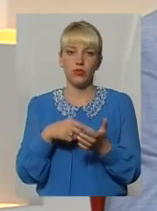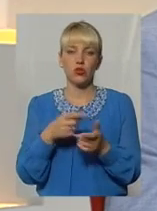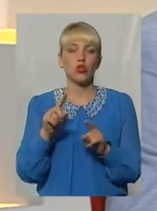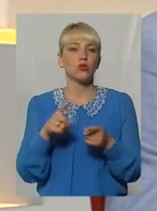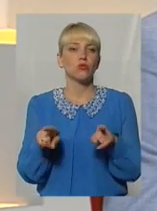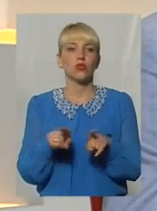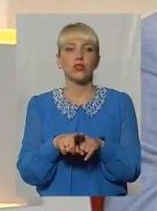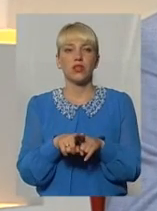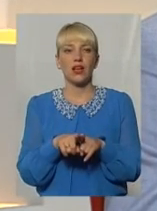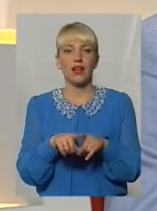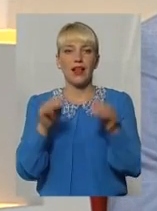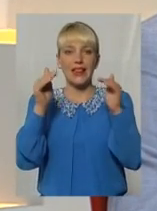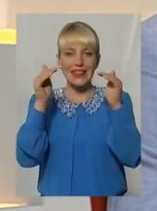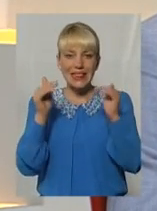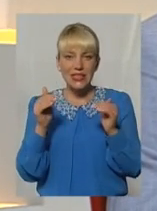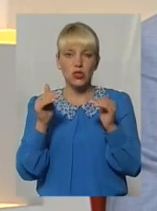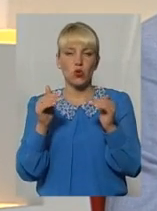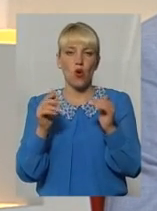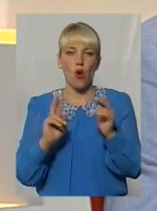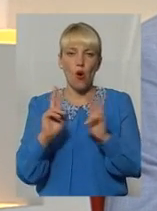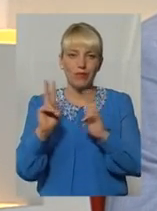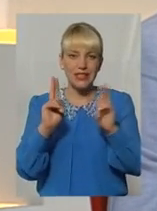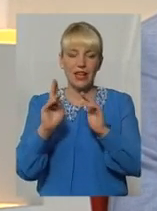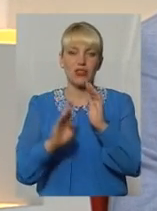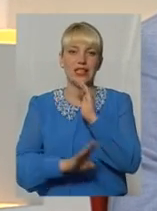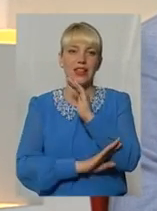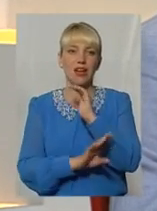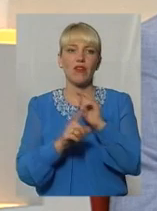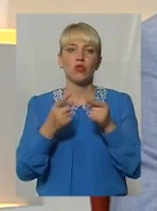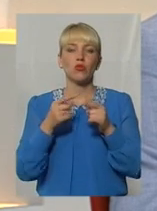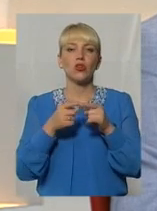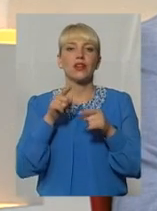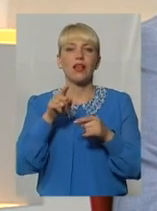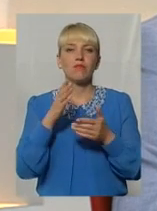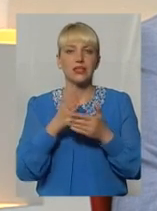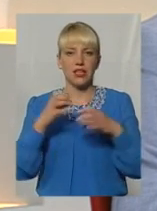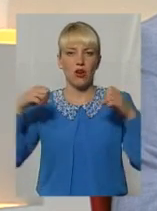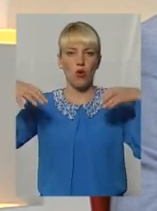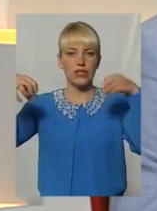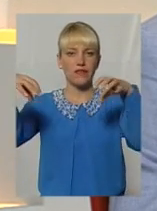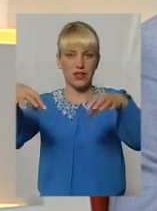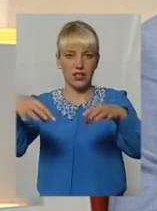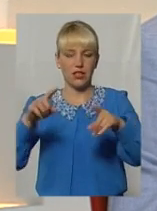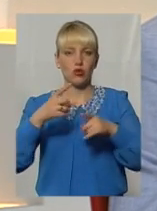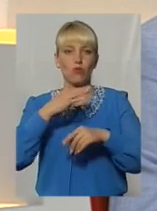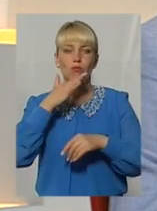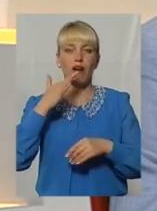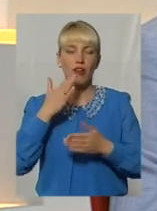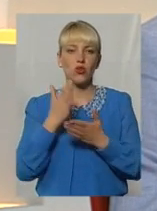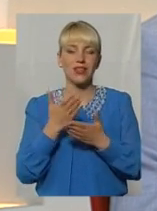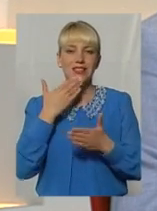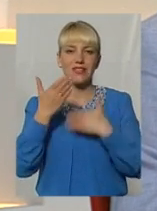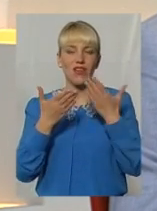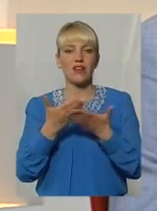обрізається дерева, там дає мережі зовнішнього освітлення. Тому що ще багато звернень від